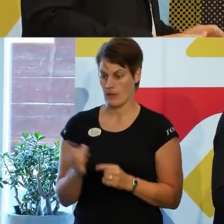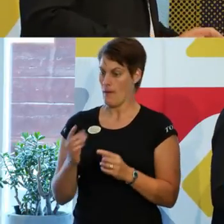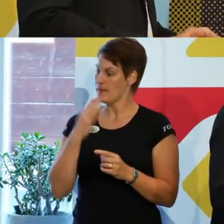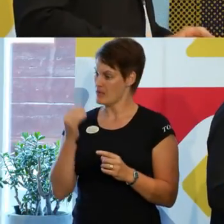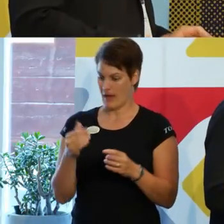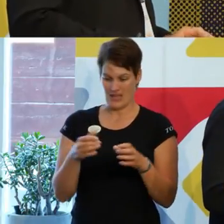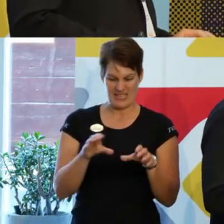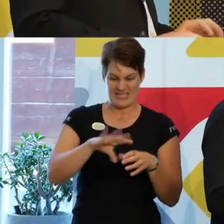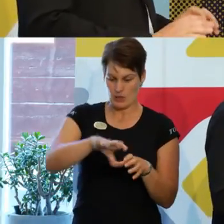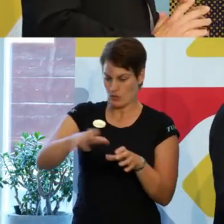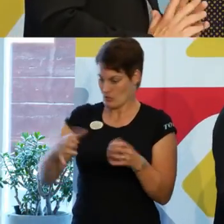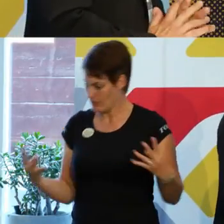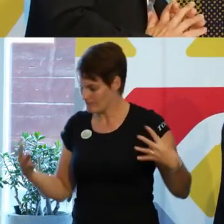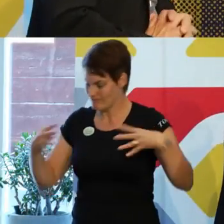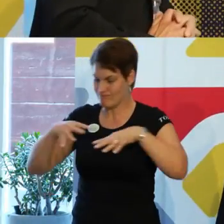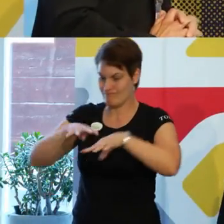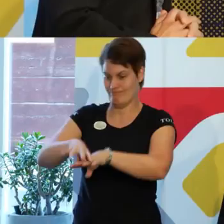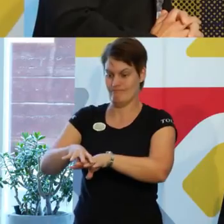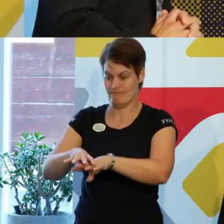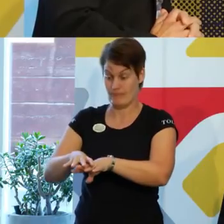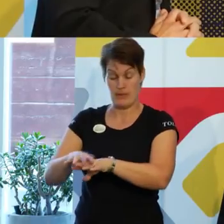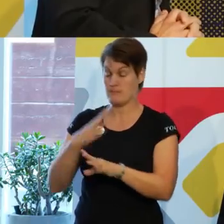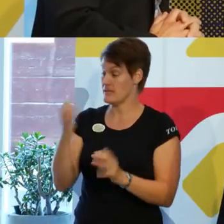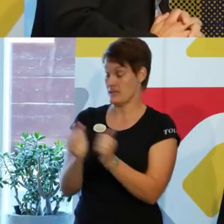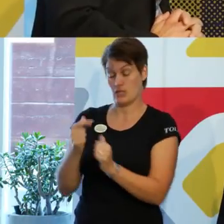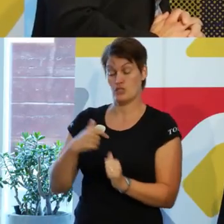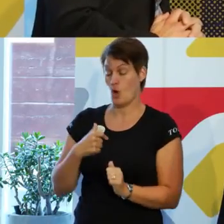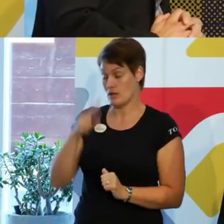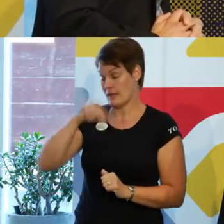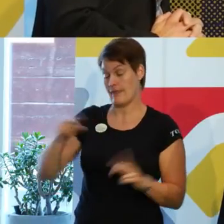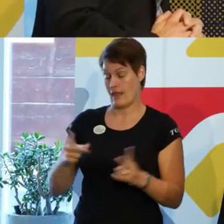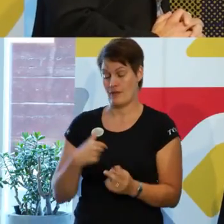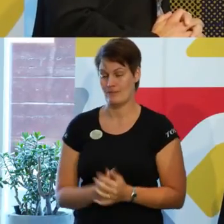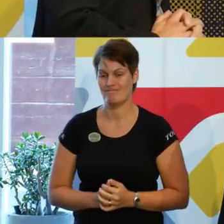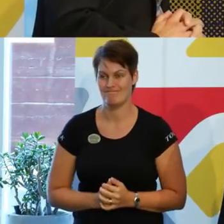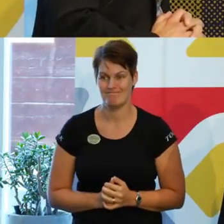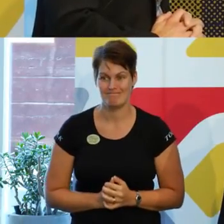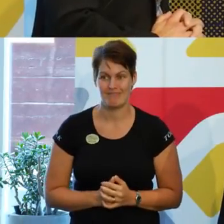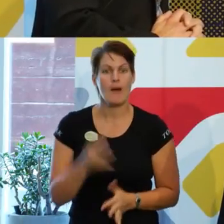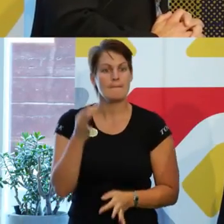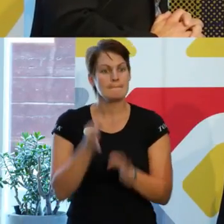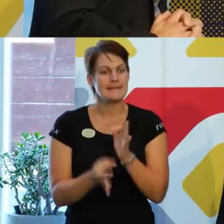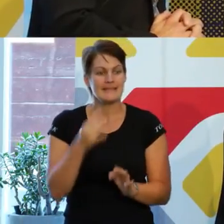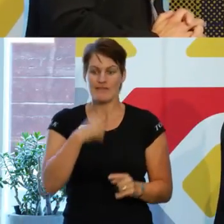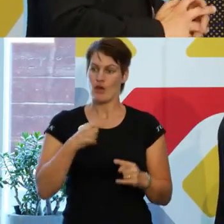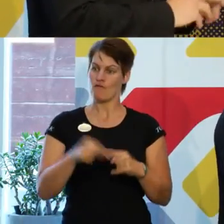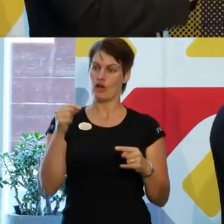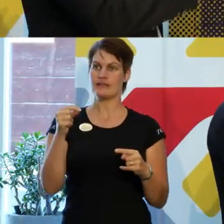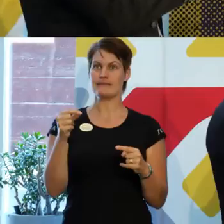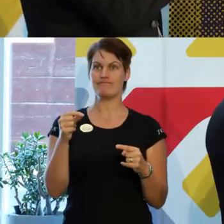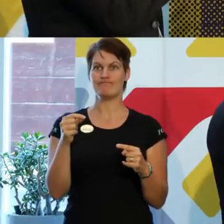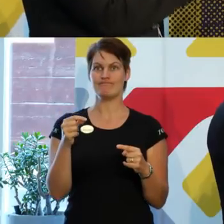sättet att ta fram en plan som jag har stött på faktiskt. Precis, och då kan man säga att vi har ju valt att lägga